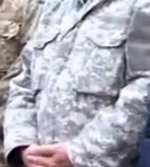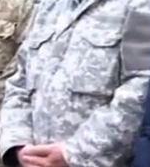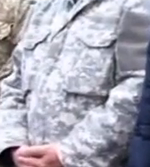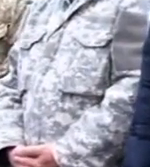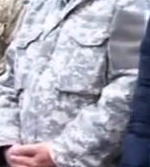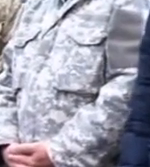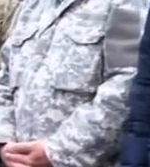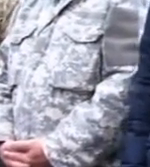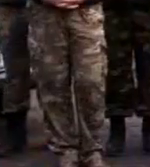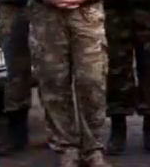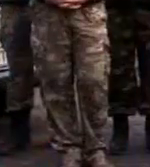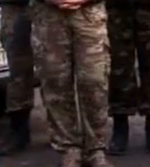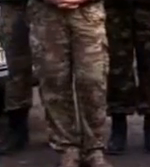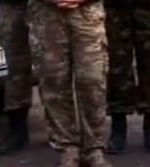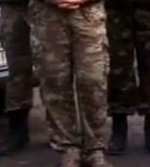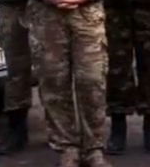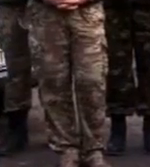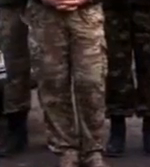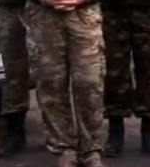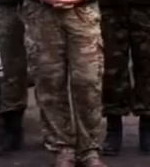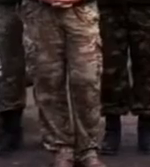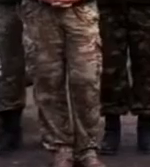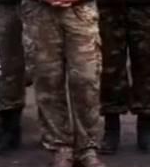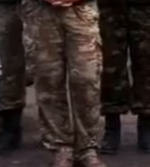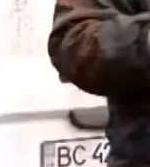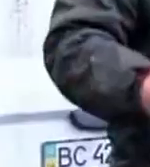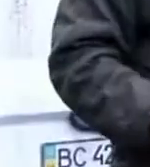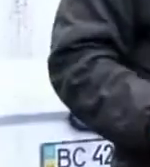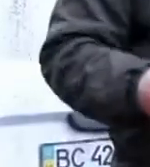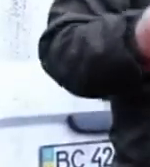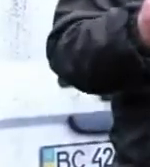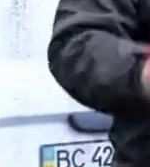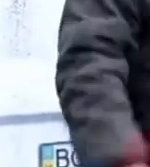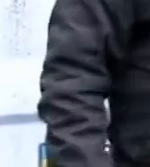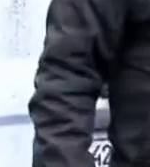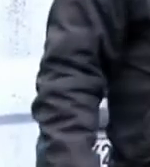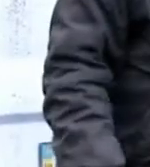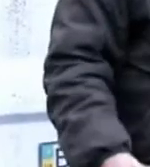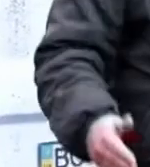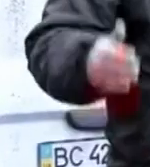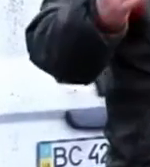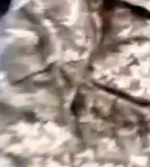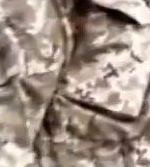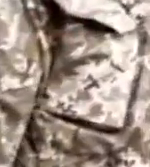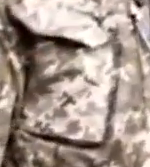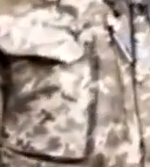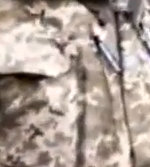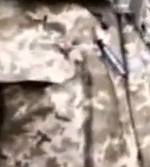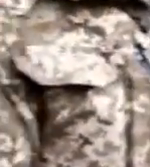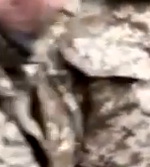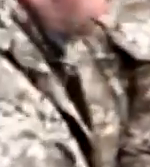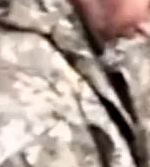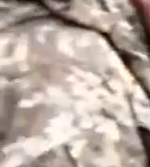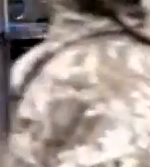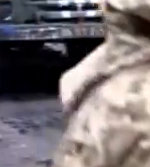Під час особистих волонтерських поїздок зону АТО Ярослав Дубневич завжди навідує із самбірських саперів. Саме під час такої зустрічі